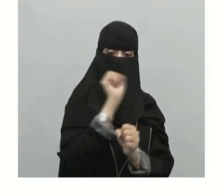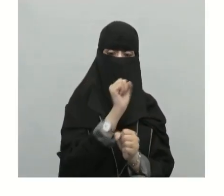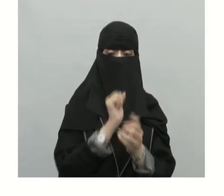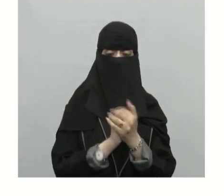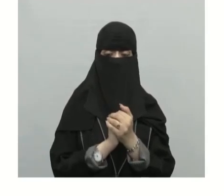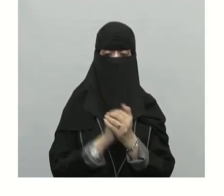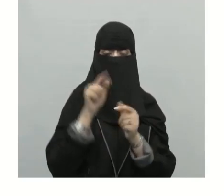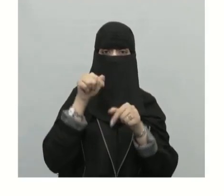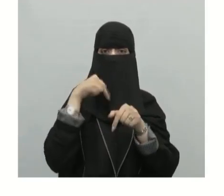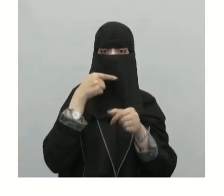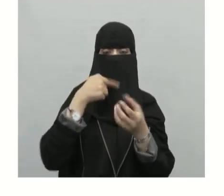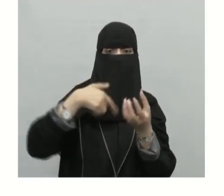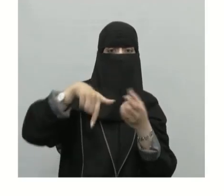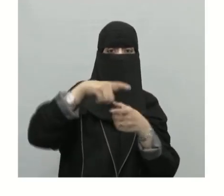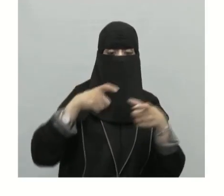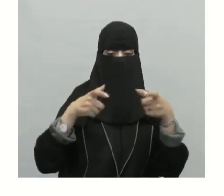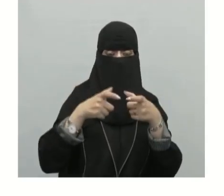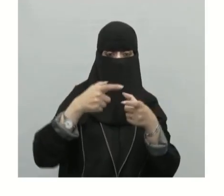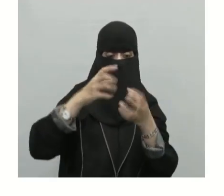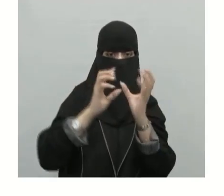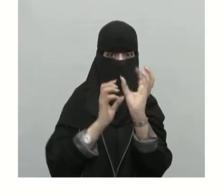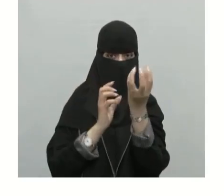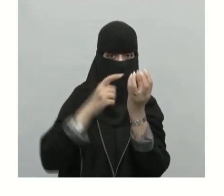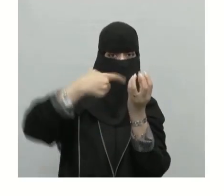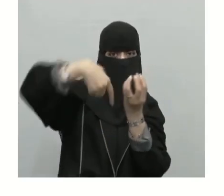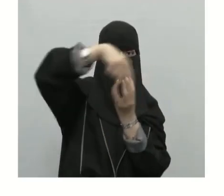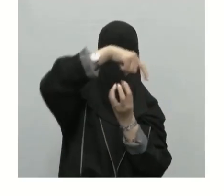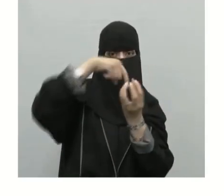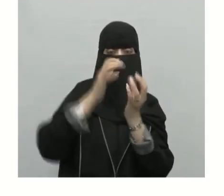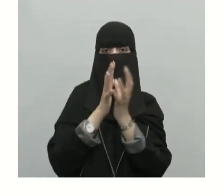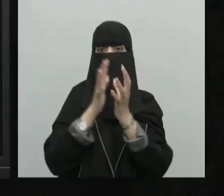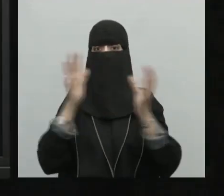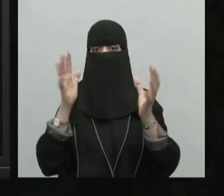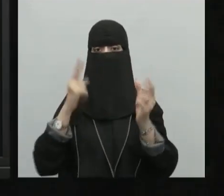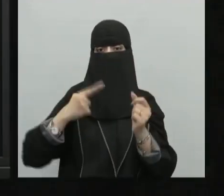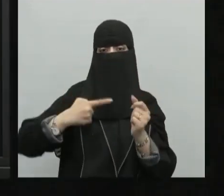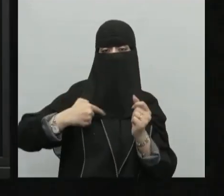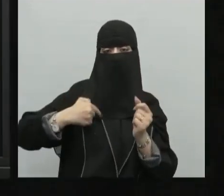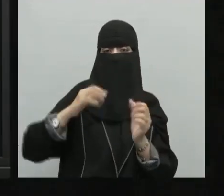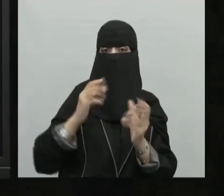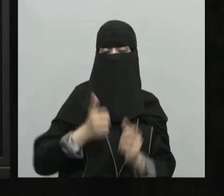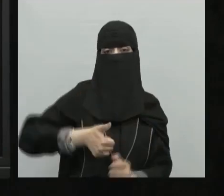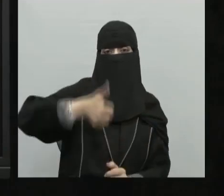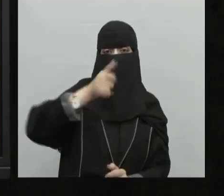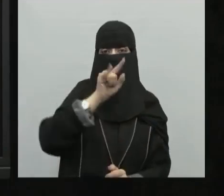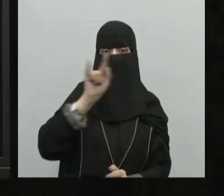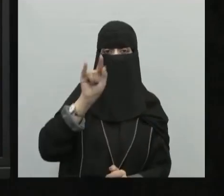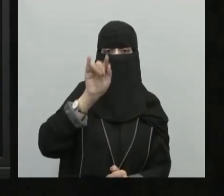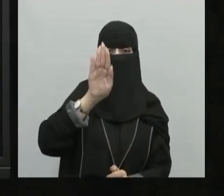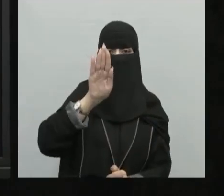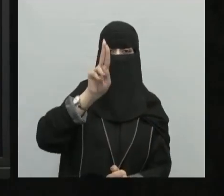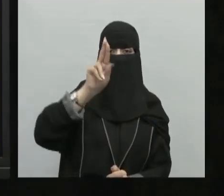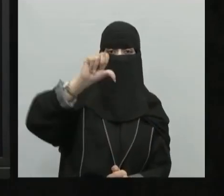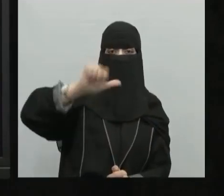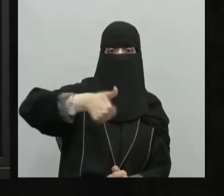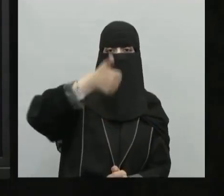دائرتها الكبرى تسمى ماذا؟ دائرة الاستواء أو ما يسمى بخط الاستواء الذي كما